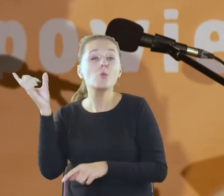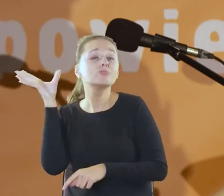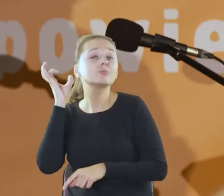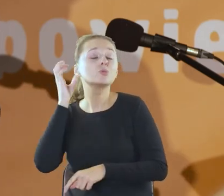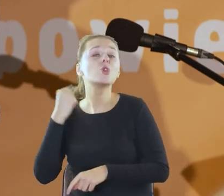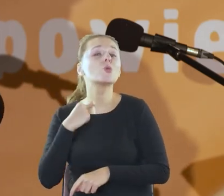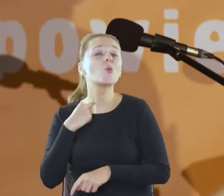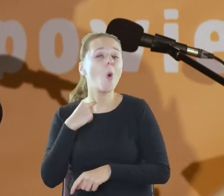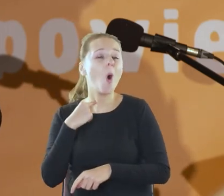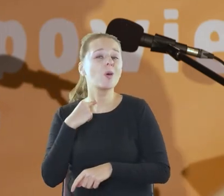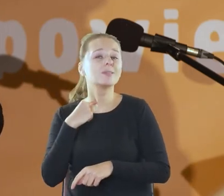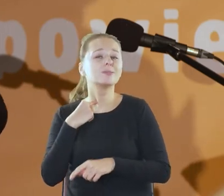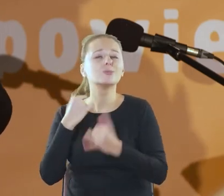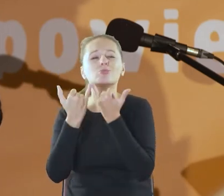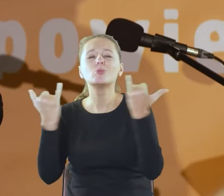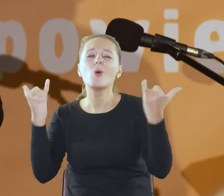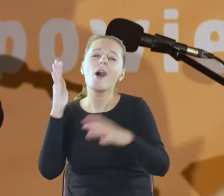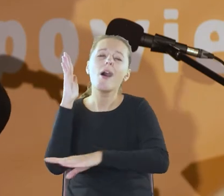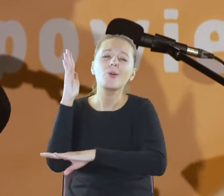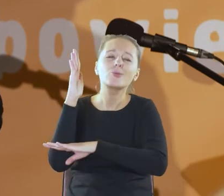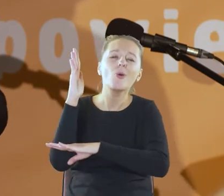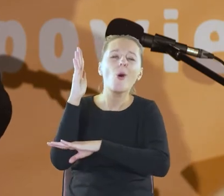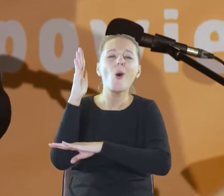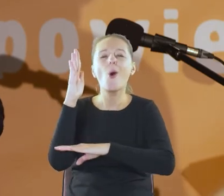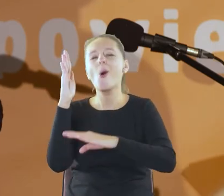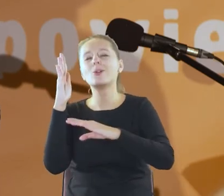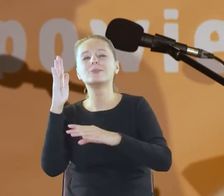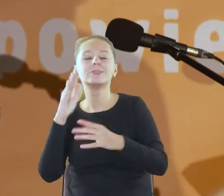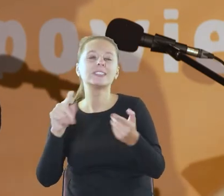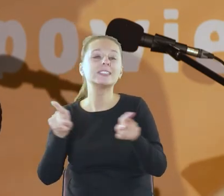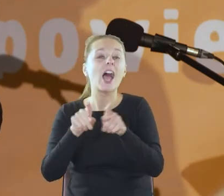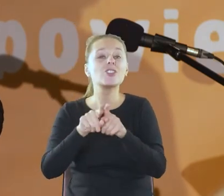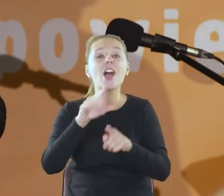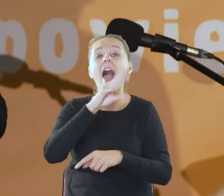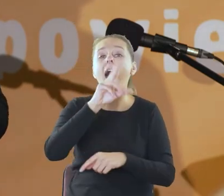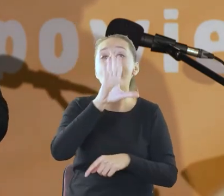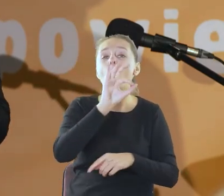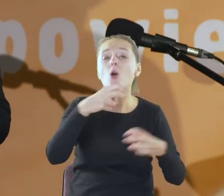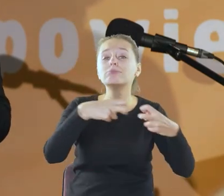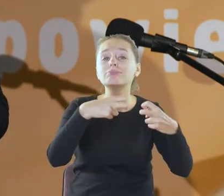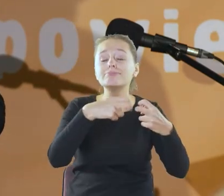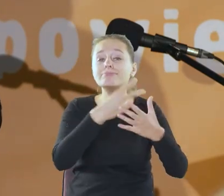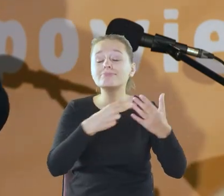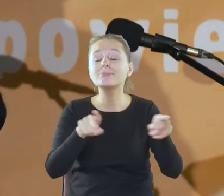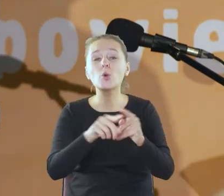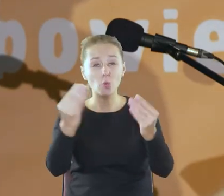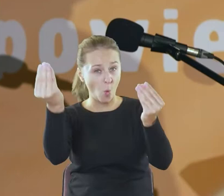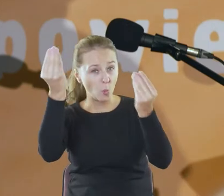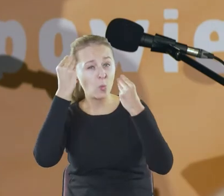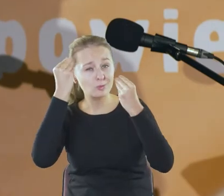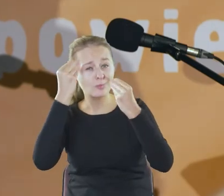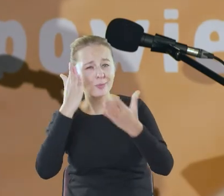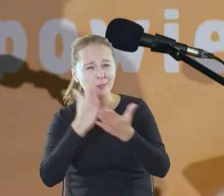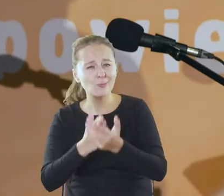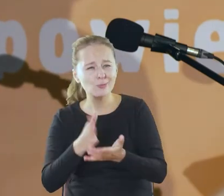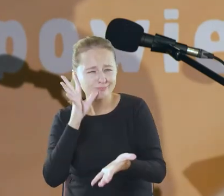które się tam dobywają z tych buków, e-buków i które do nas szumią i też myślę, że uczą nas, to już było dzisiaj